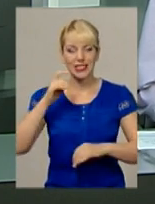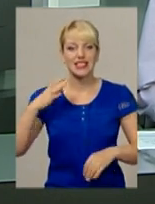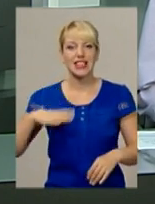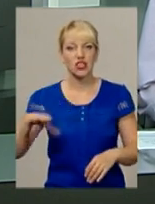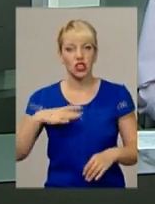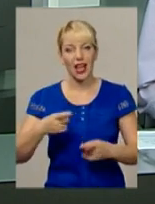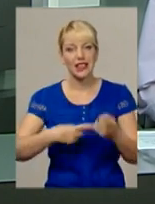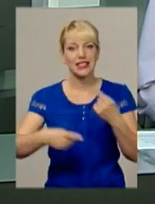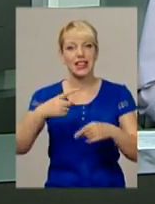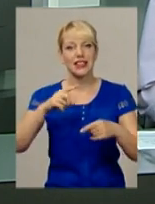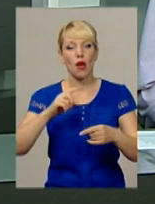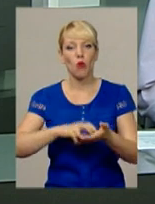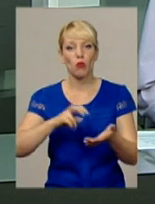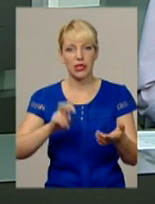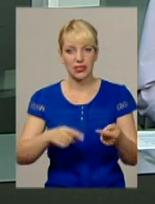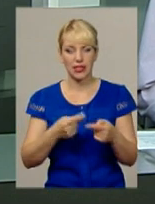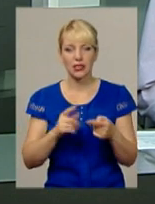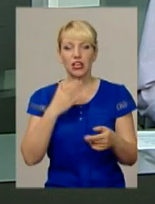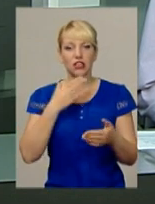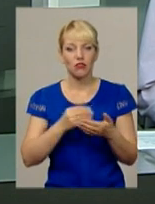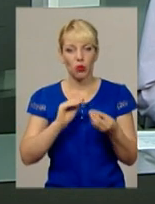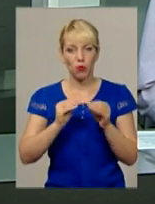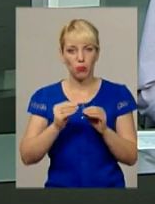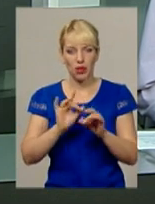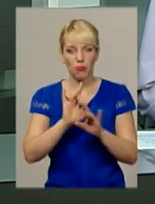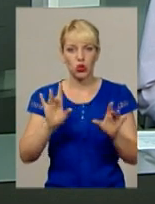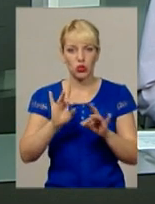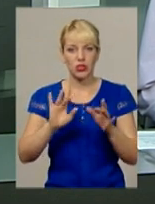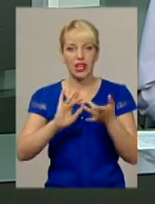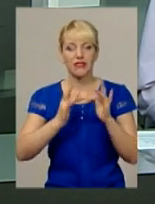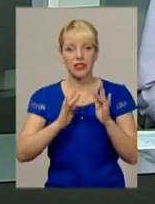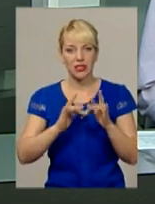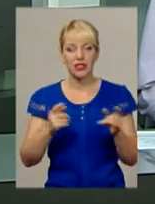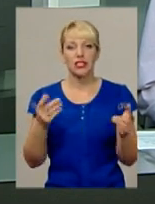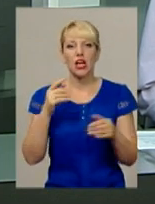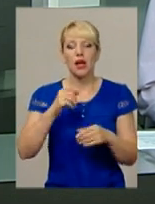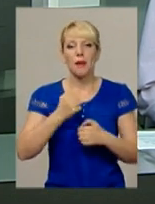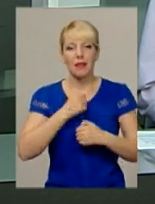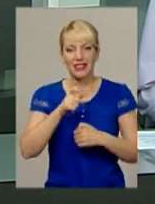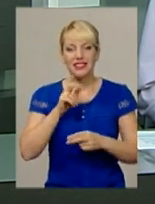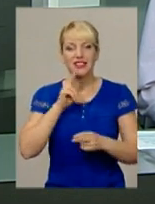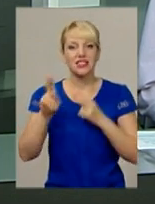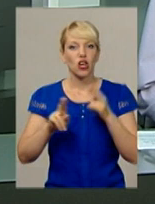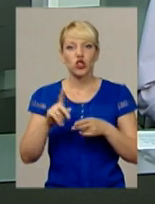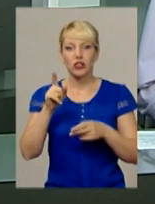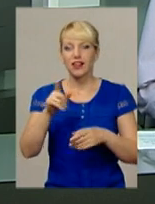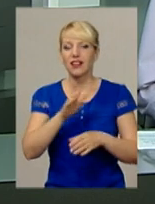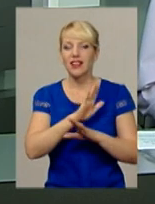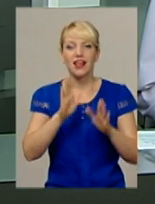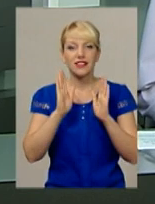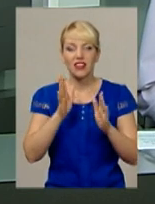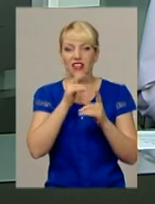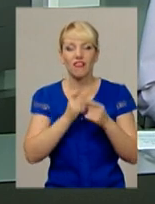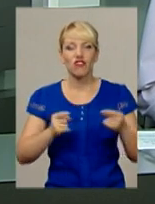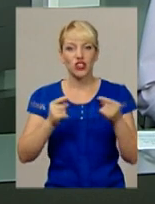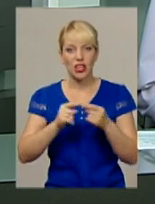демобілізації. Свої претензії військові виклали у соціальні мережі. Бійці скаржаться, що їх не тільки не демобілізують вчасно, але й